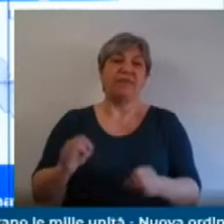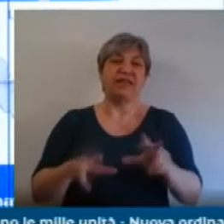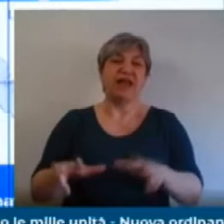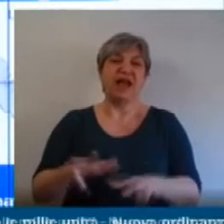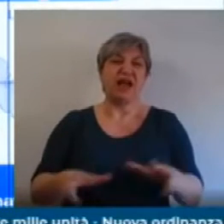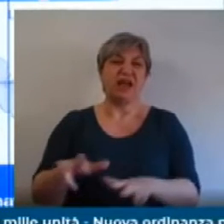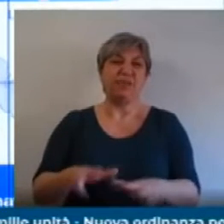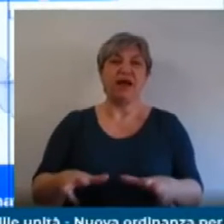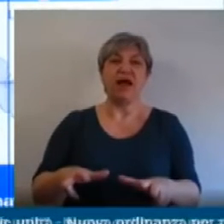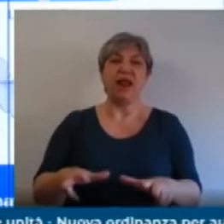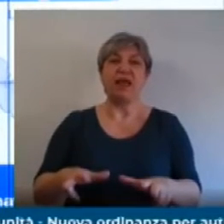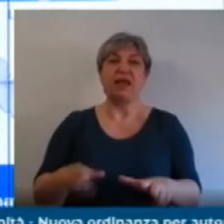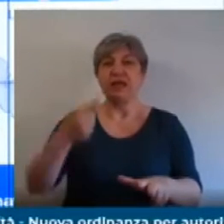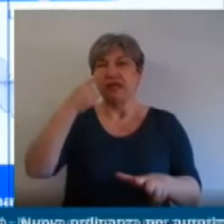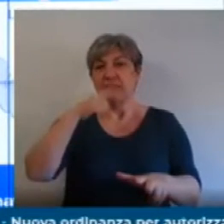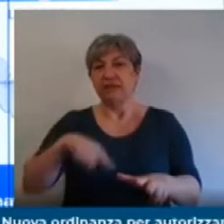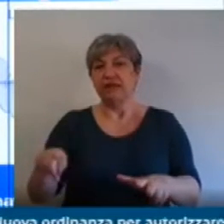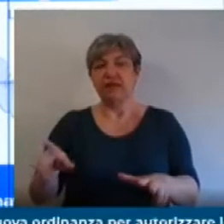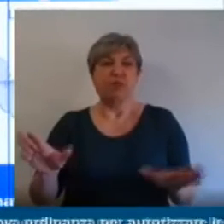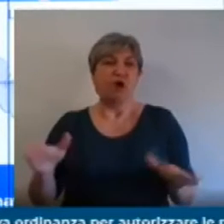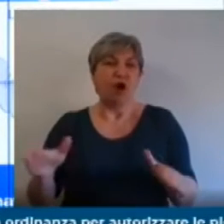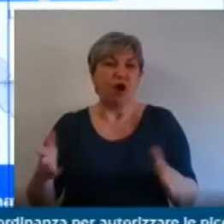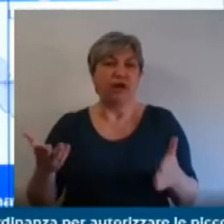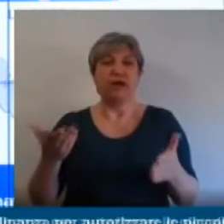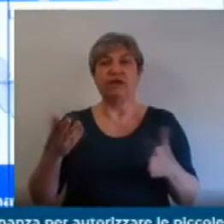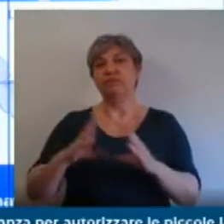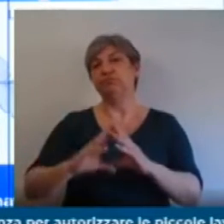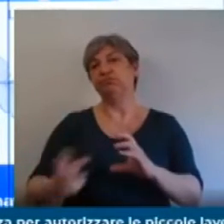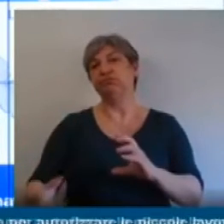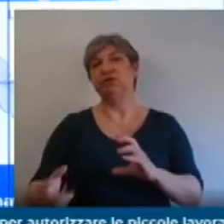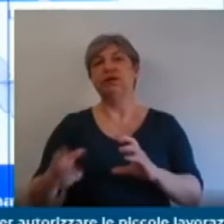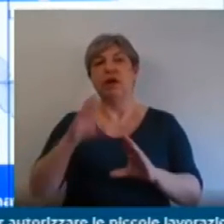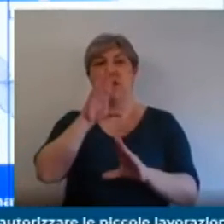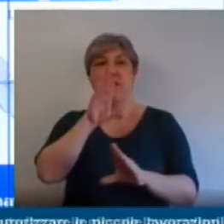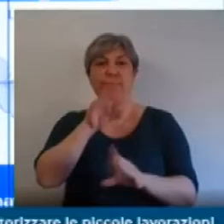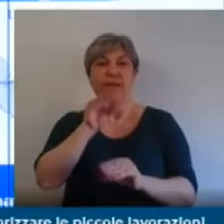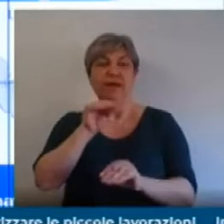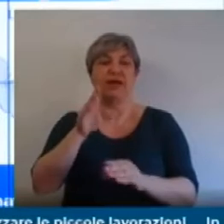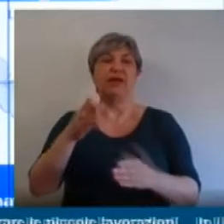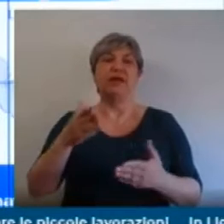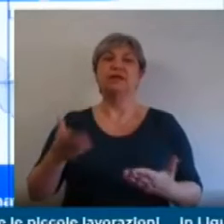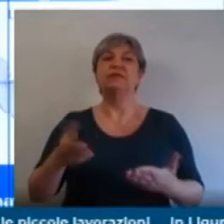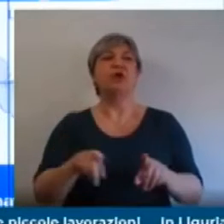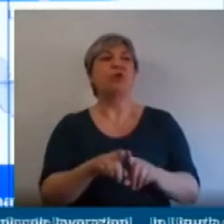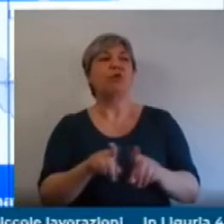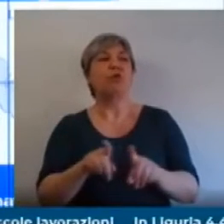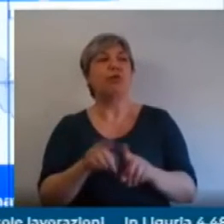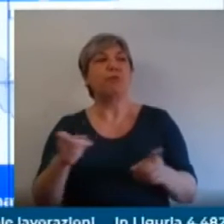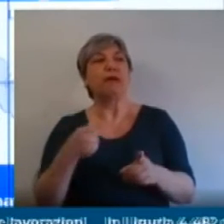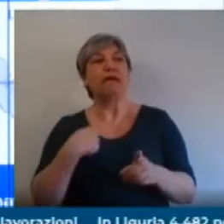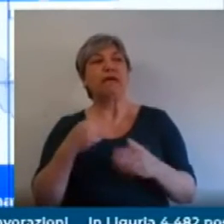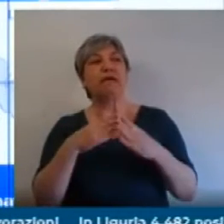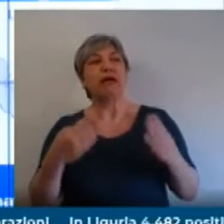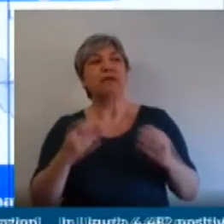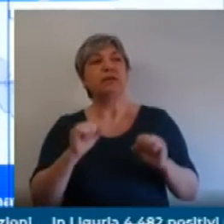in termini di permesso di abbandonare il proprio domicilio per recarvisi, abbiamo specificato ovviamente per evitare